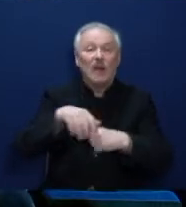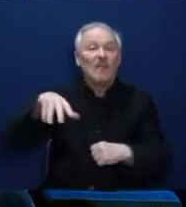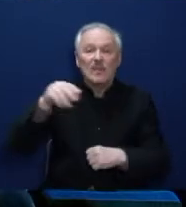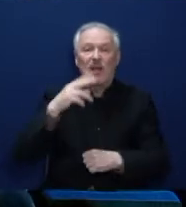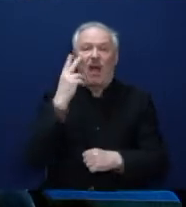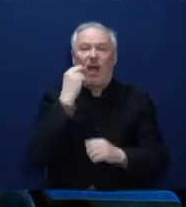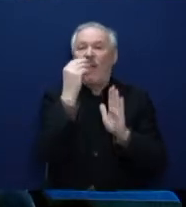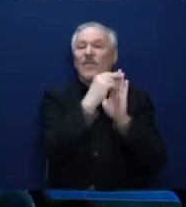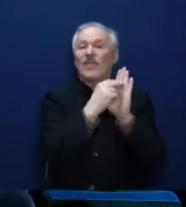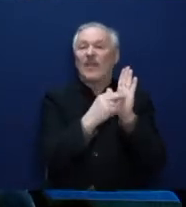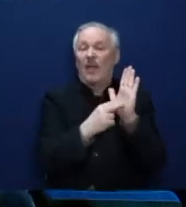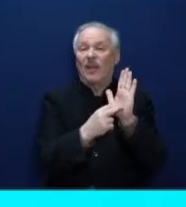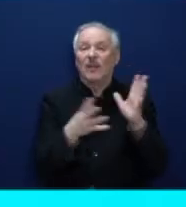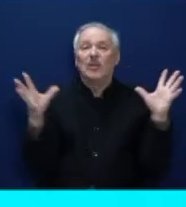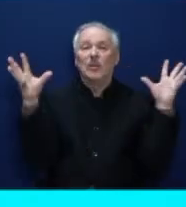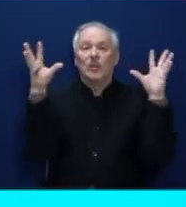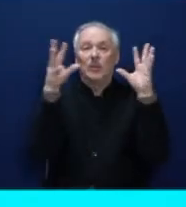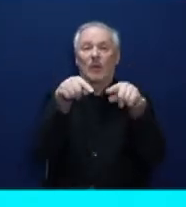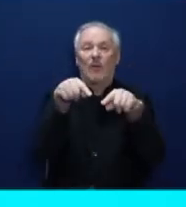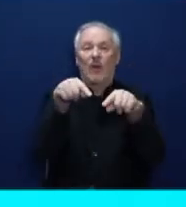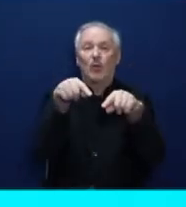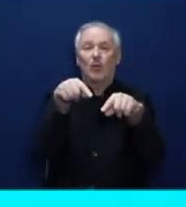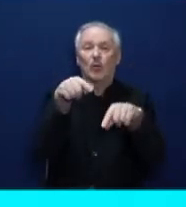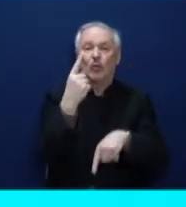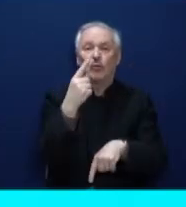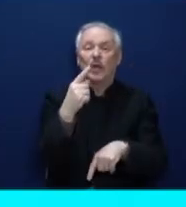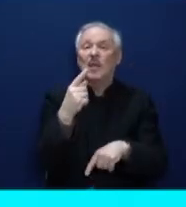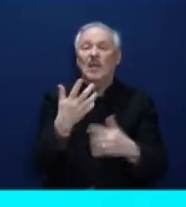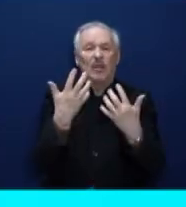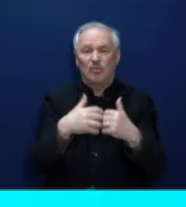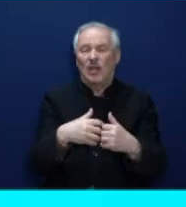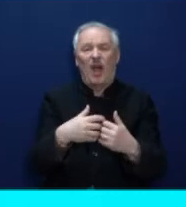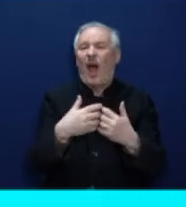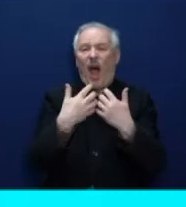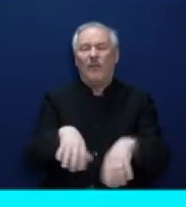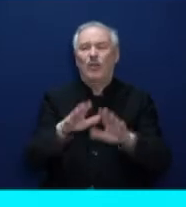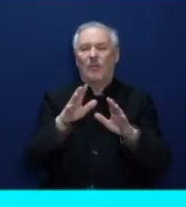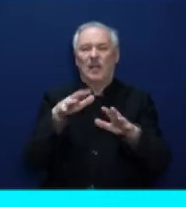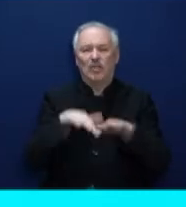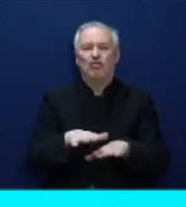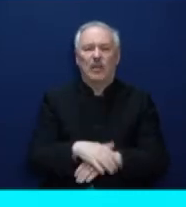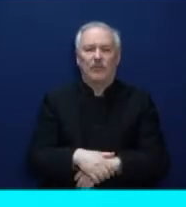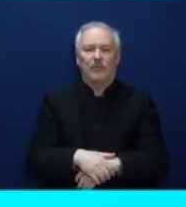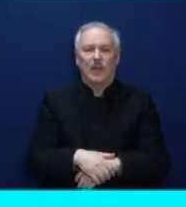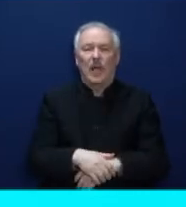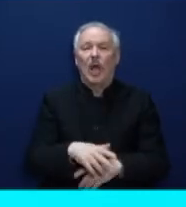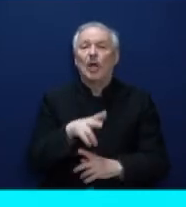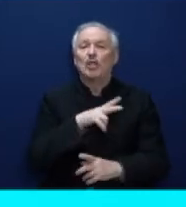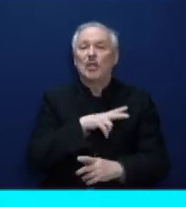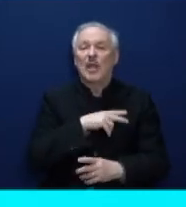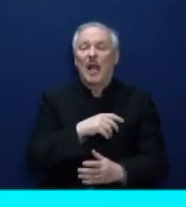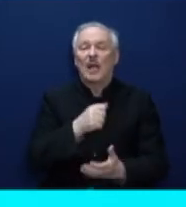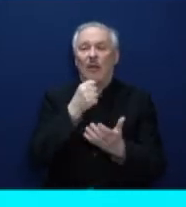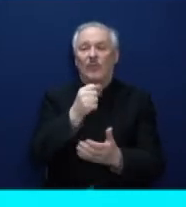приходят в одну точку и решение принимается автоматически. Социальное казначейство, о котором говорил наш президент,